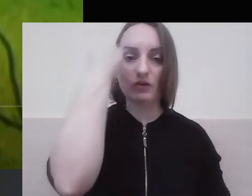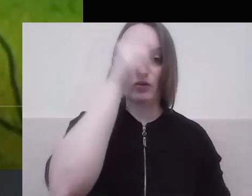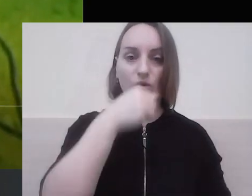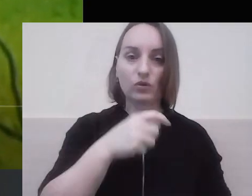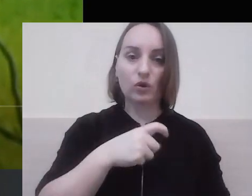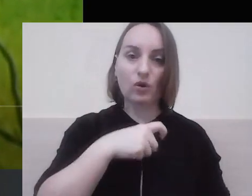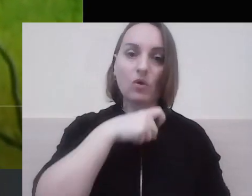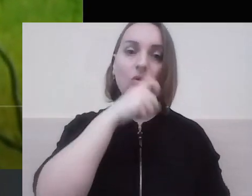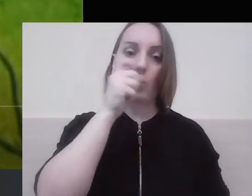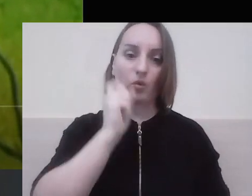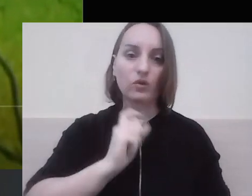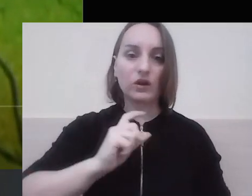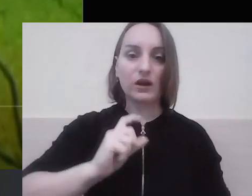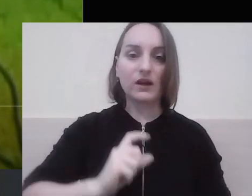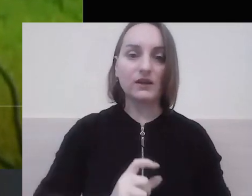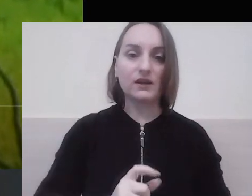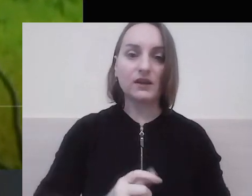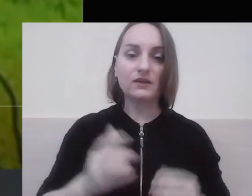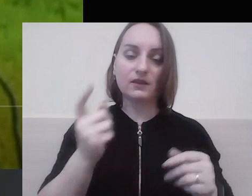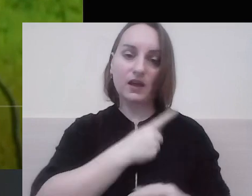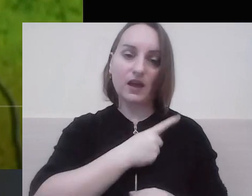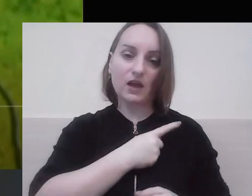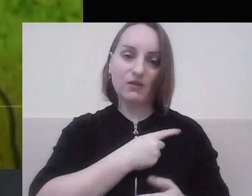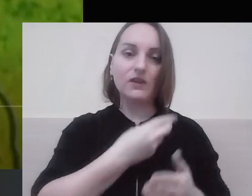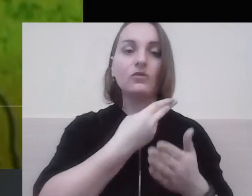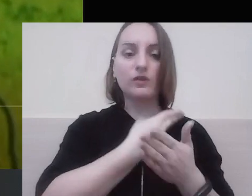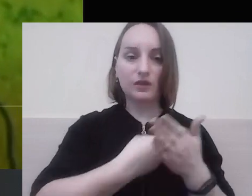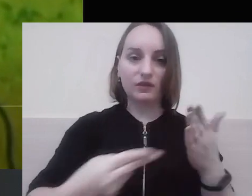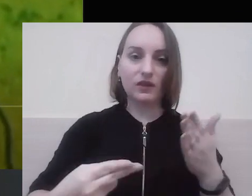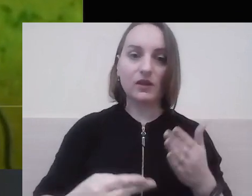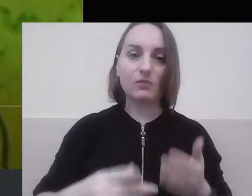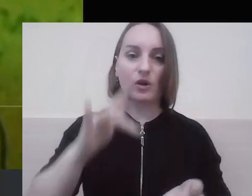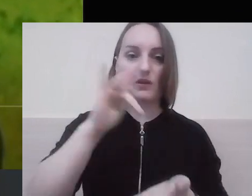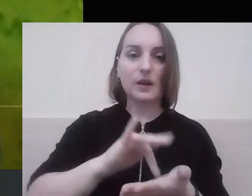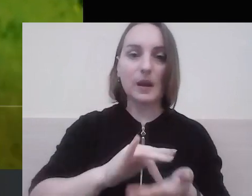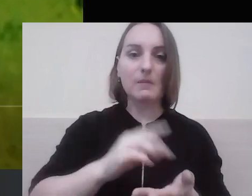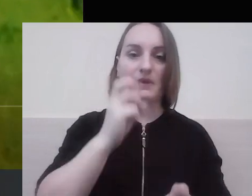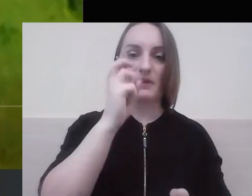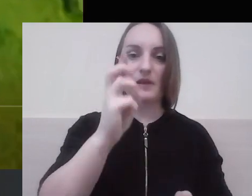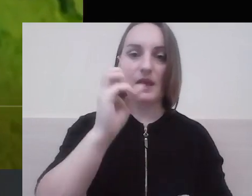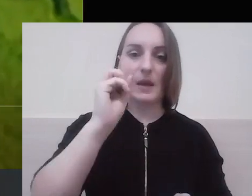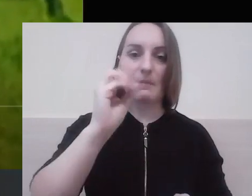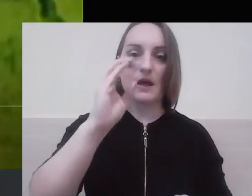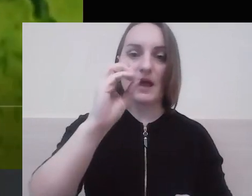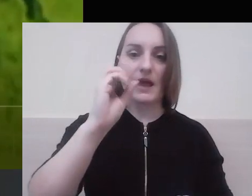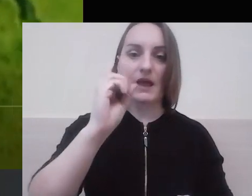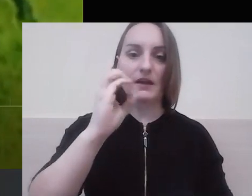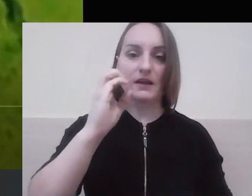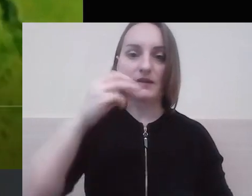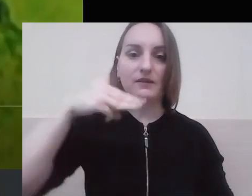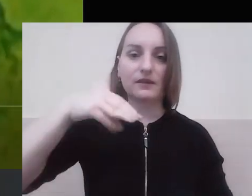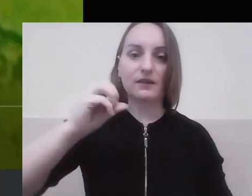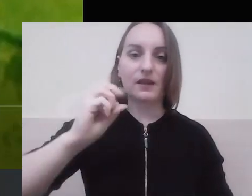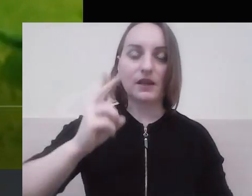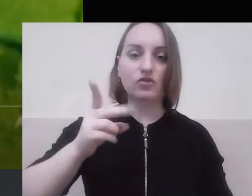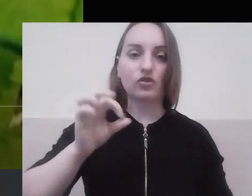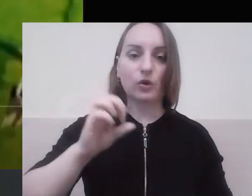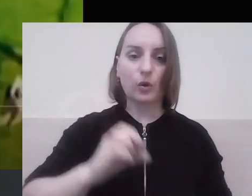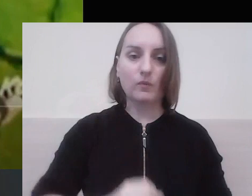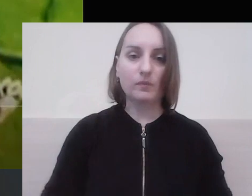українське військо зазнає важкої поразки під Берестечком. Захопивши Чорнобиль, Димир і Вишгород,